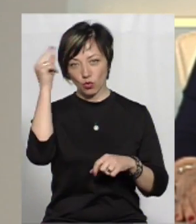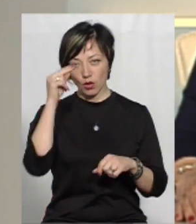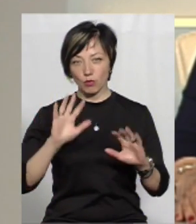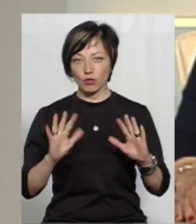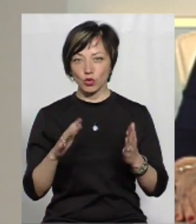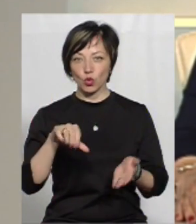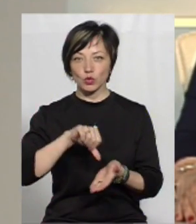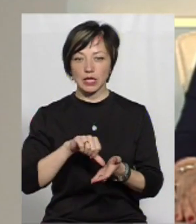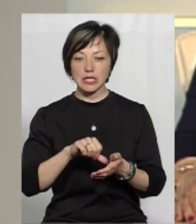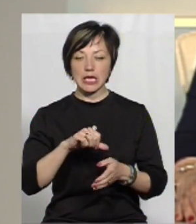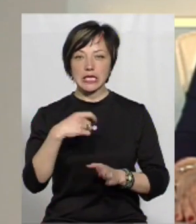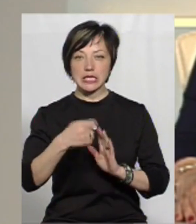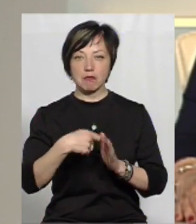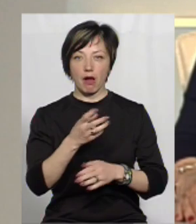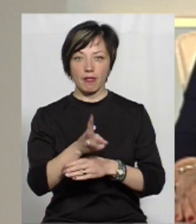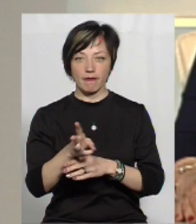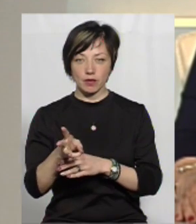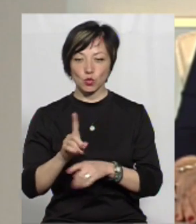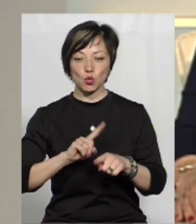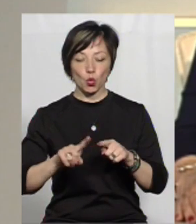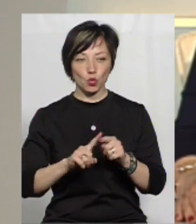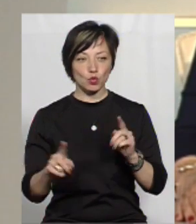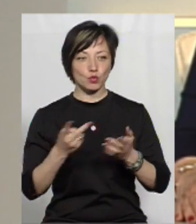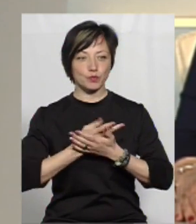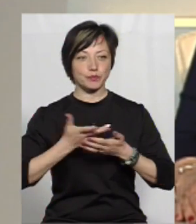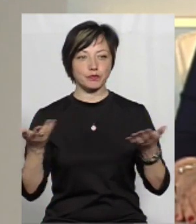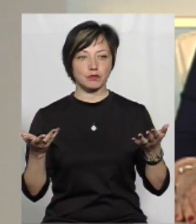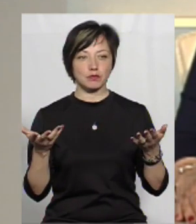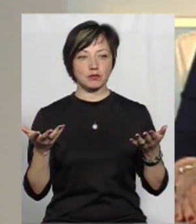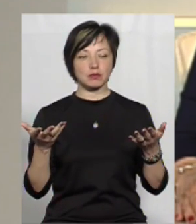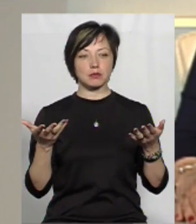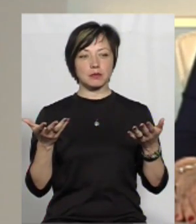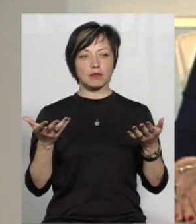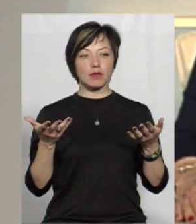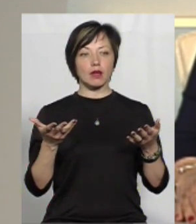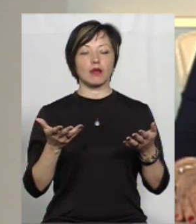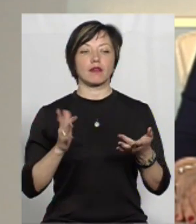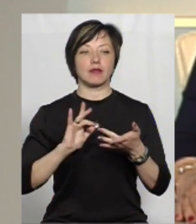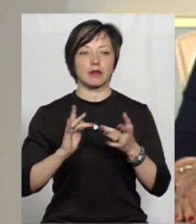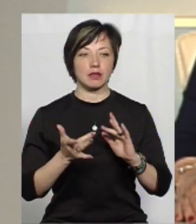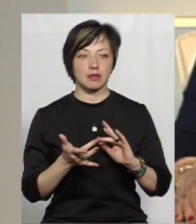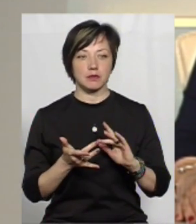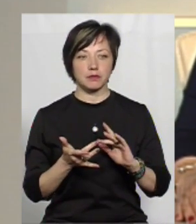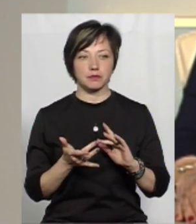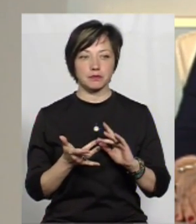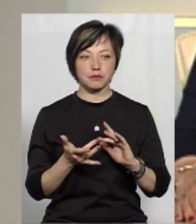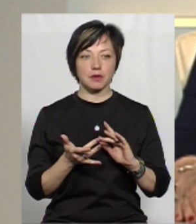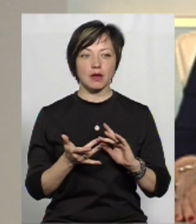Подію учасники знімали на відео і згодом оприлюднили його у соціальній мережі.